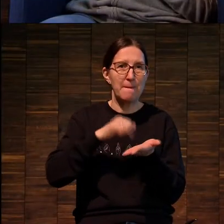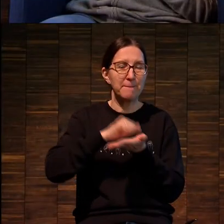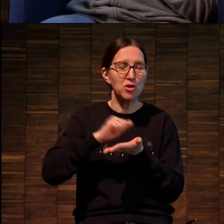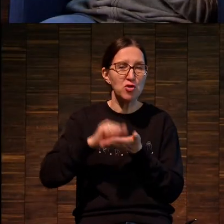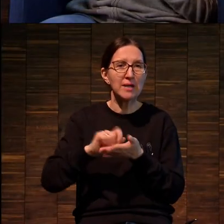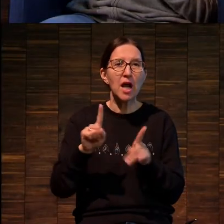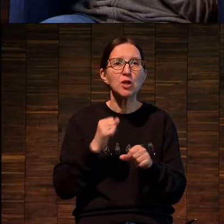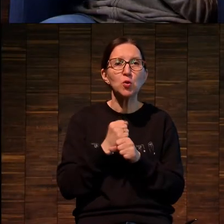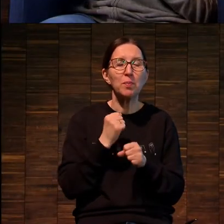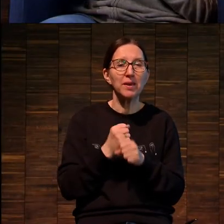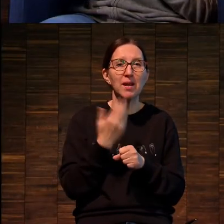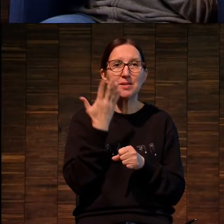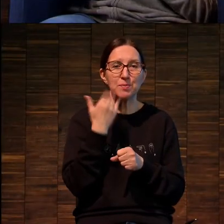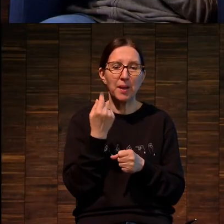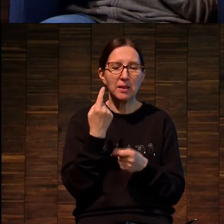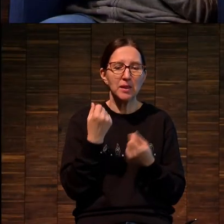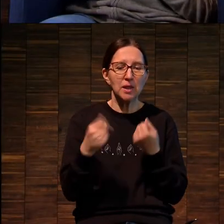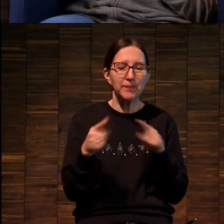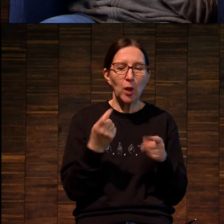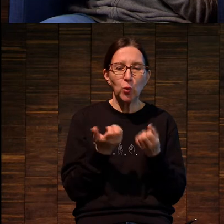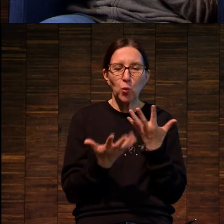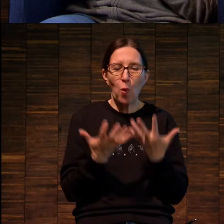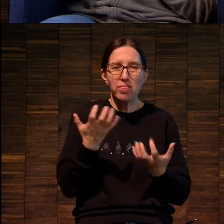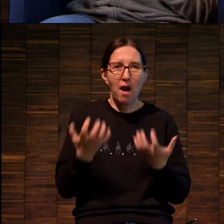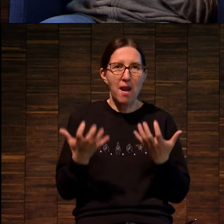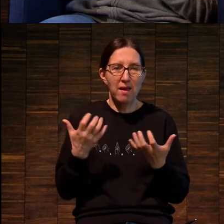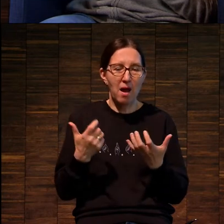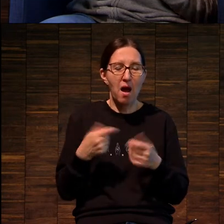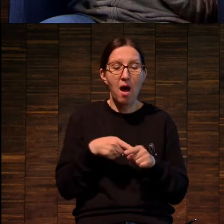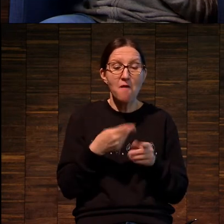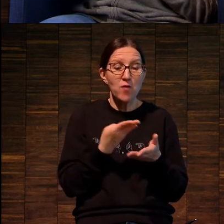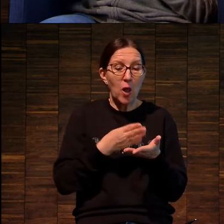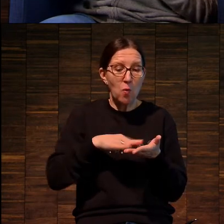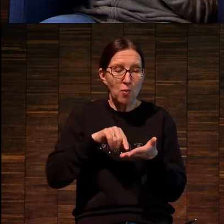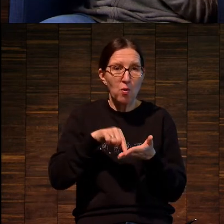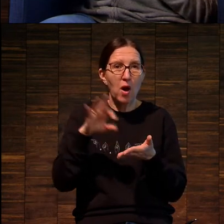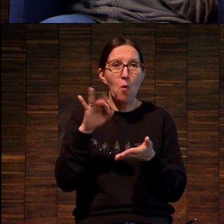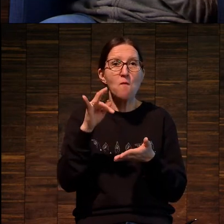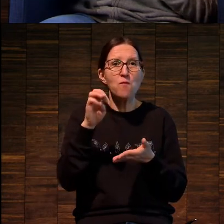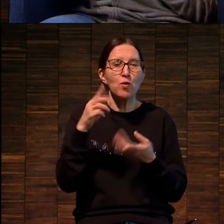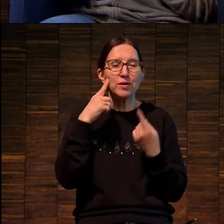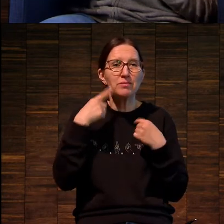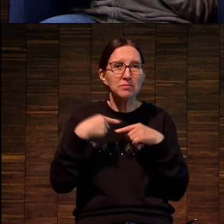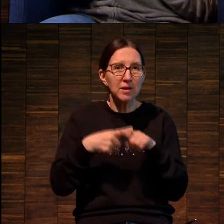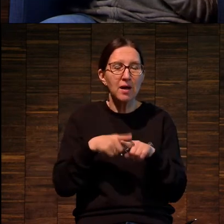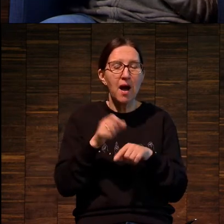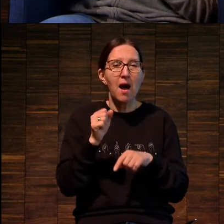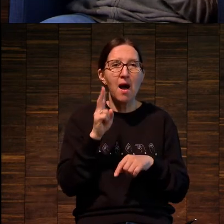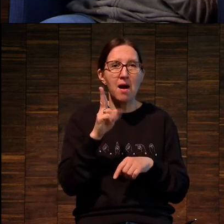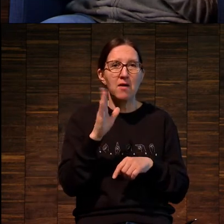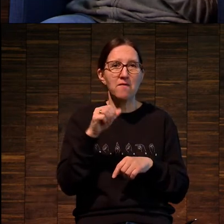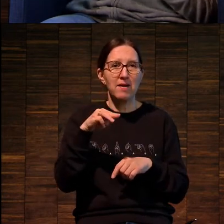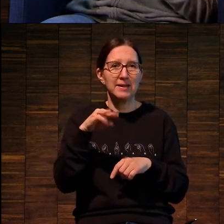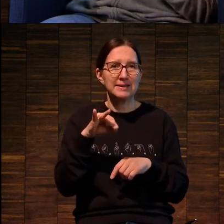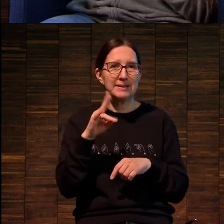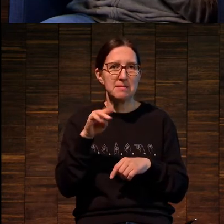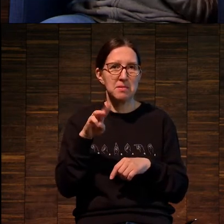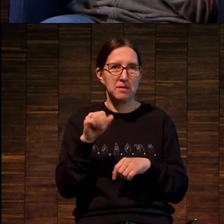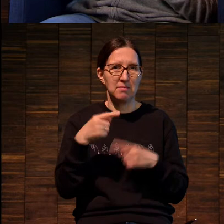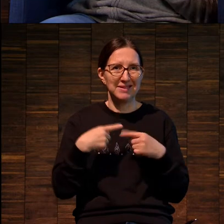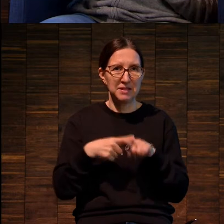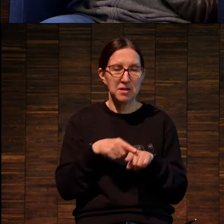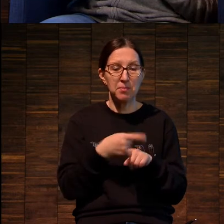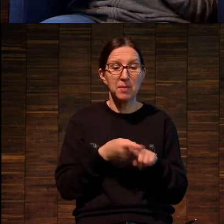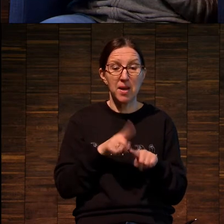того, чтобы создавать тональное изображение в глубокой печати, во форте была придумана техника акватинты, когда вместо